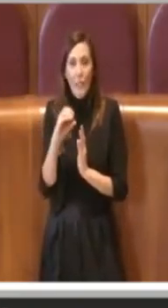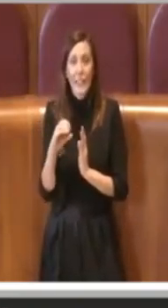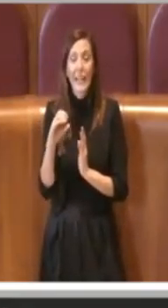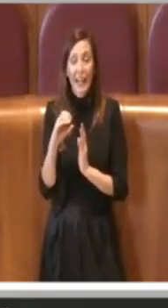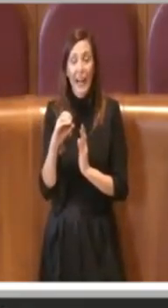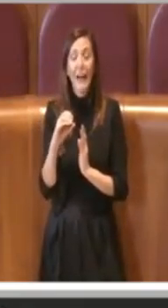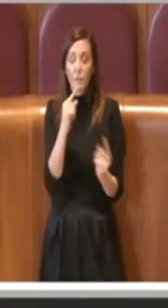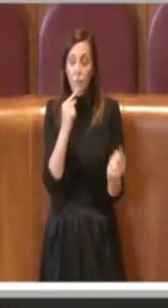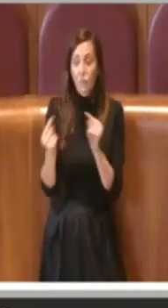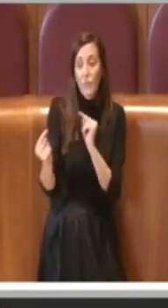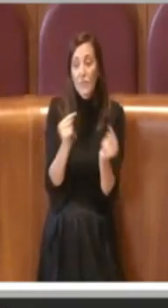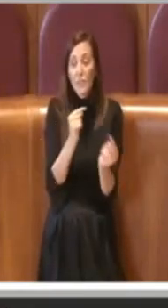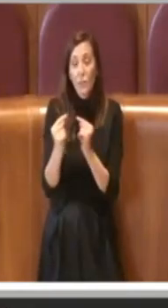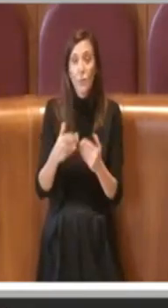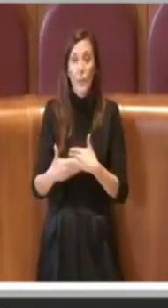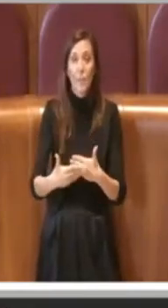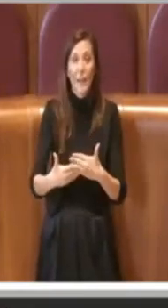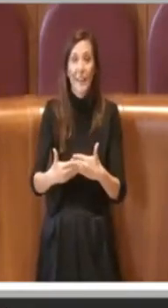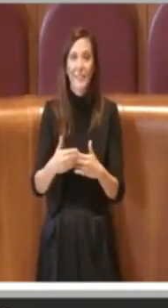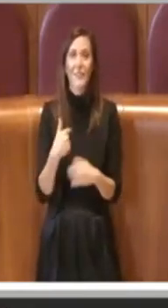discussa quanto prima. Grazie.